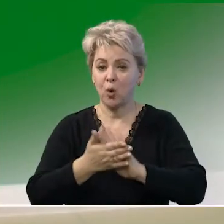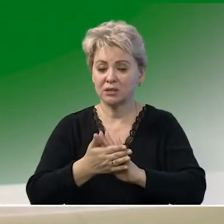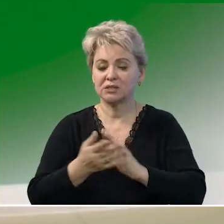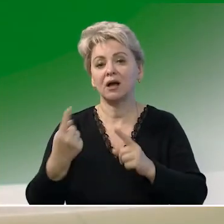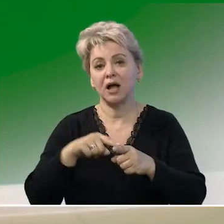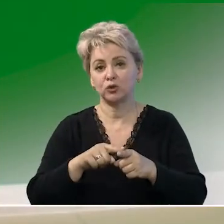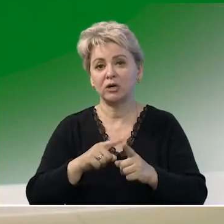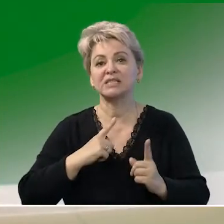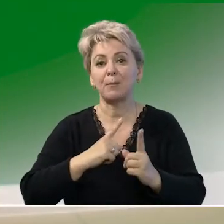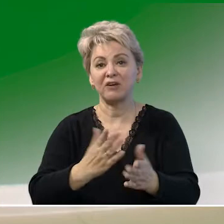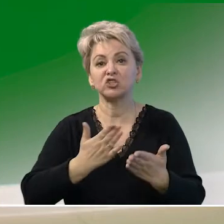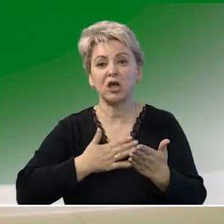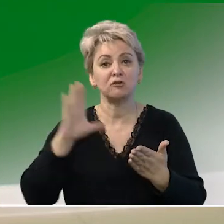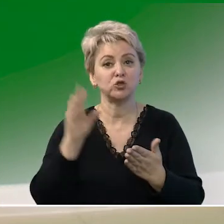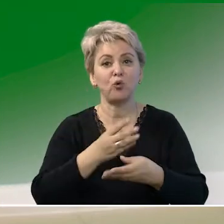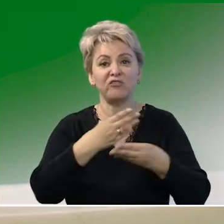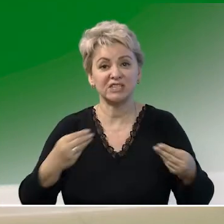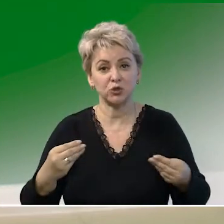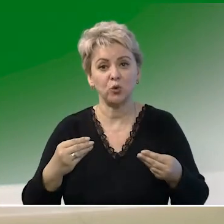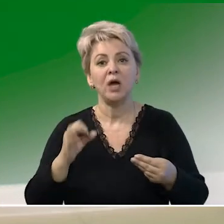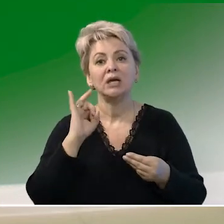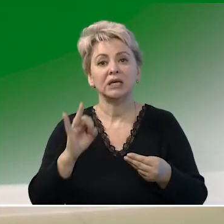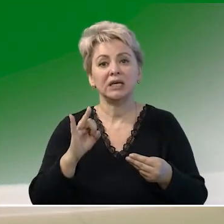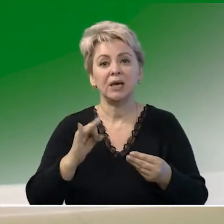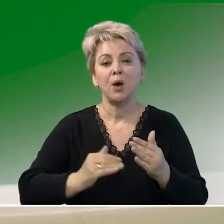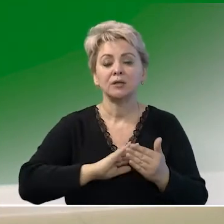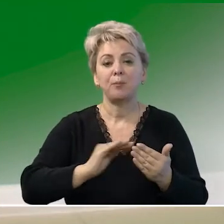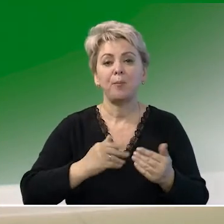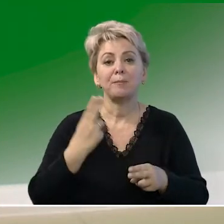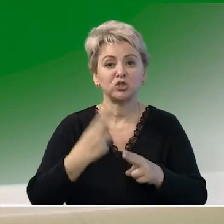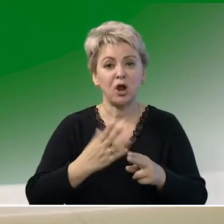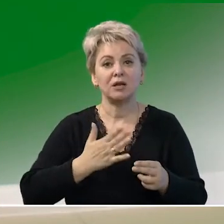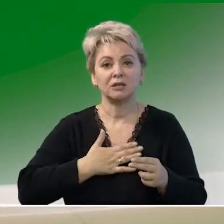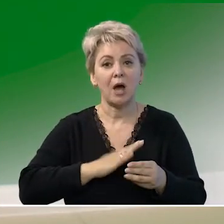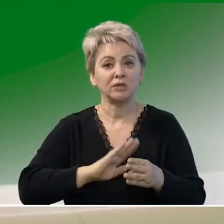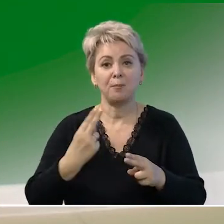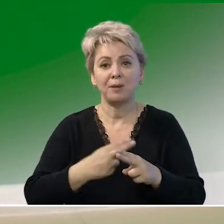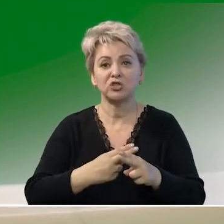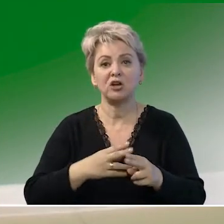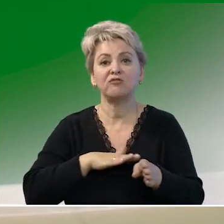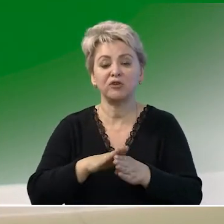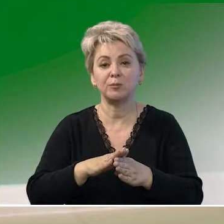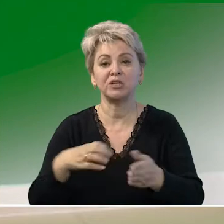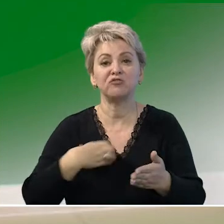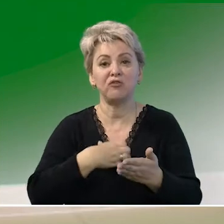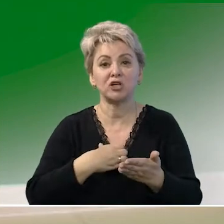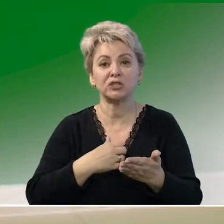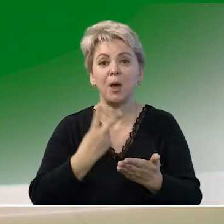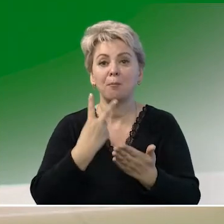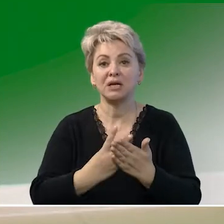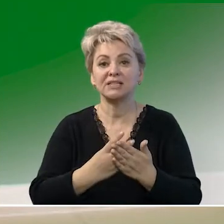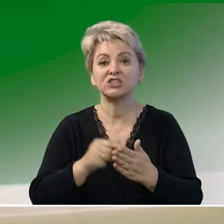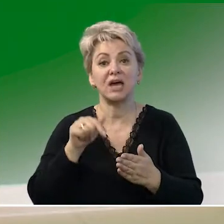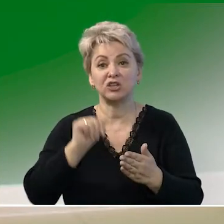которая сопровождала нас всю весну, не помешали нам выполнить ключевой показатель текущего года.